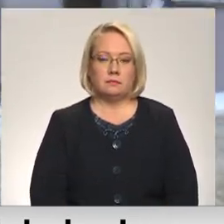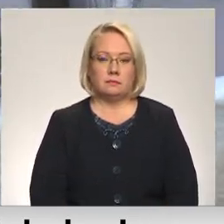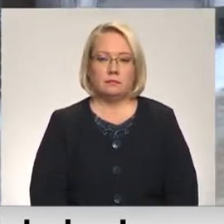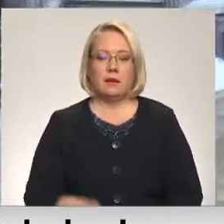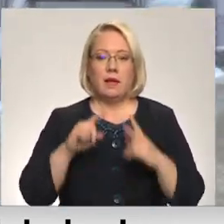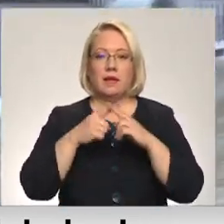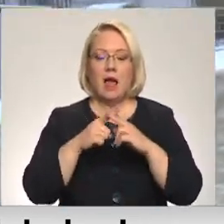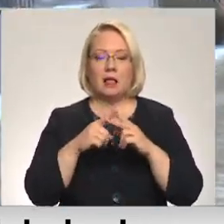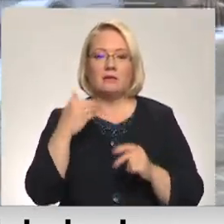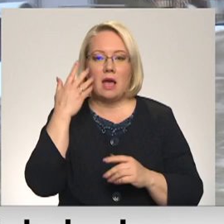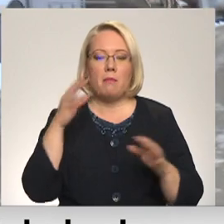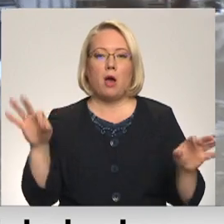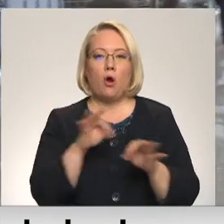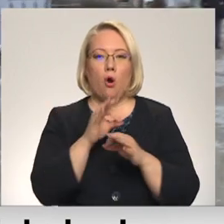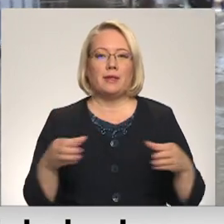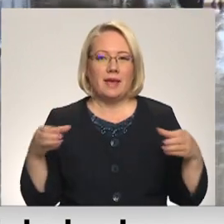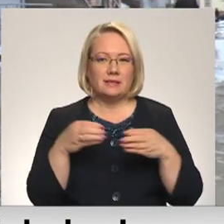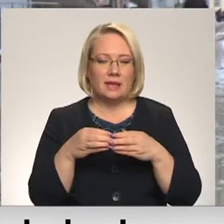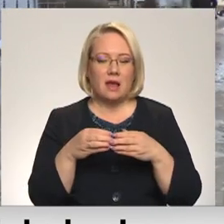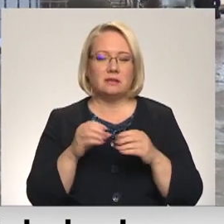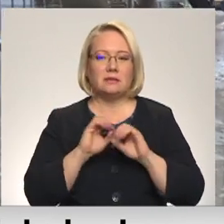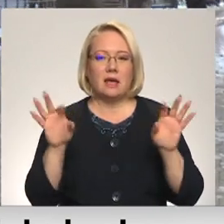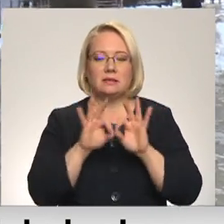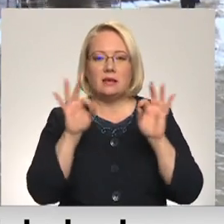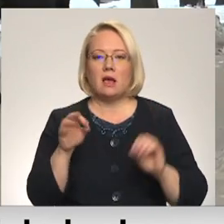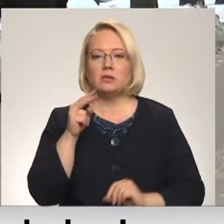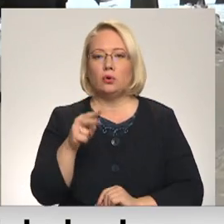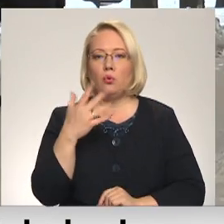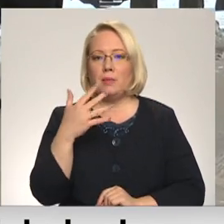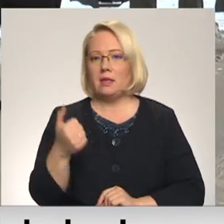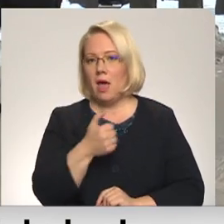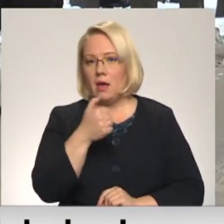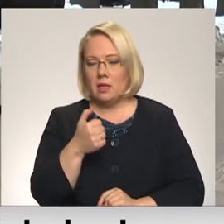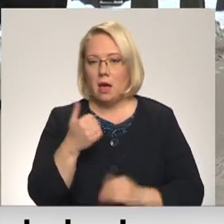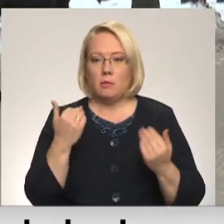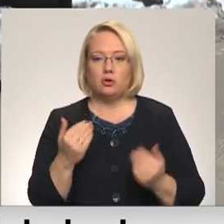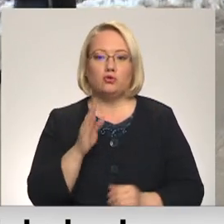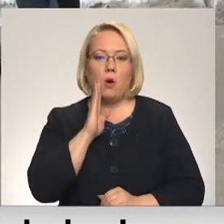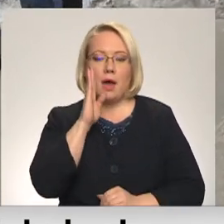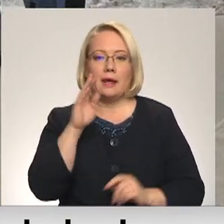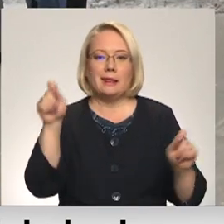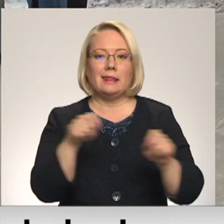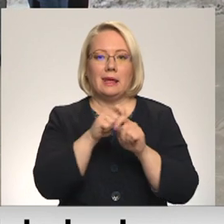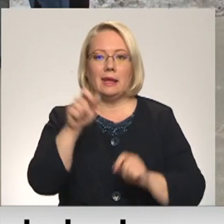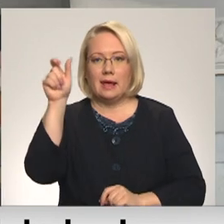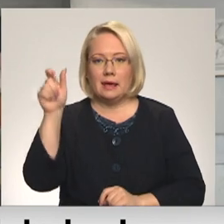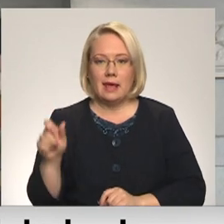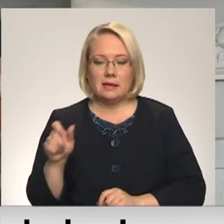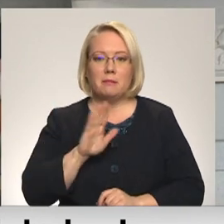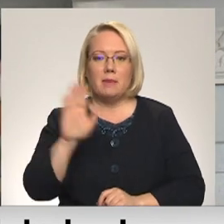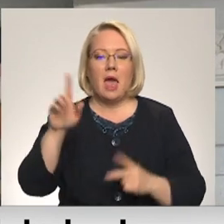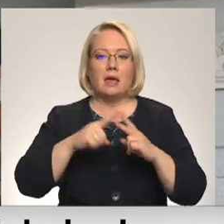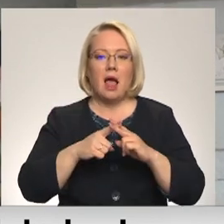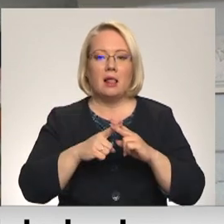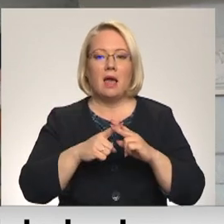Jaukavas kamerorčestras tāsts aizsākās 2005. gadā, bet šorīt diriģents Aigars Meri pie Jaukavas dūmes